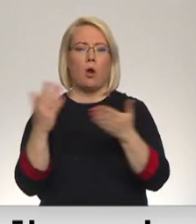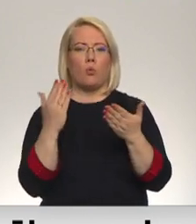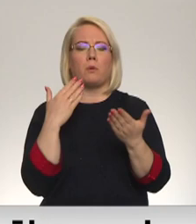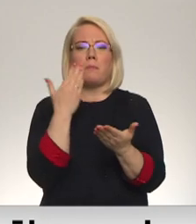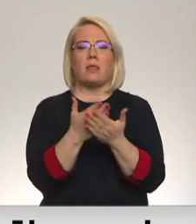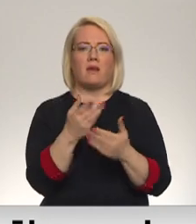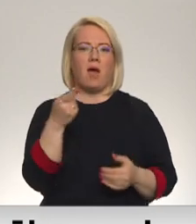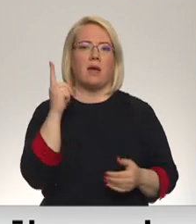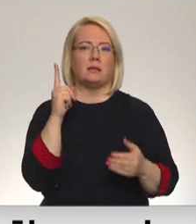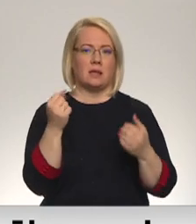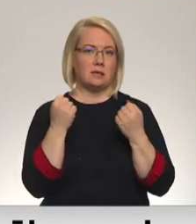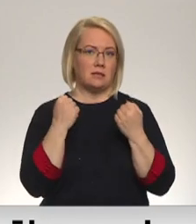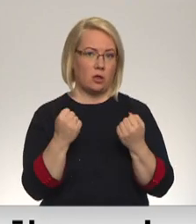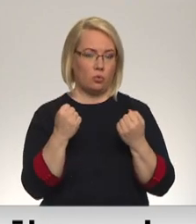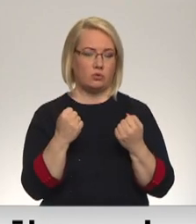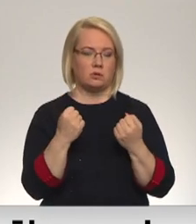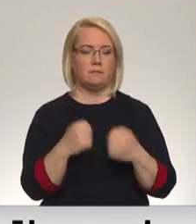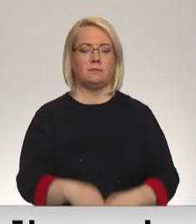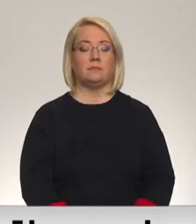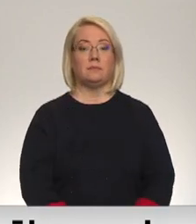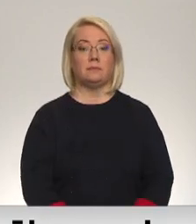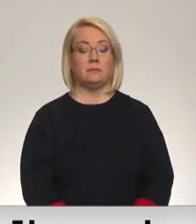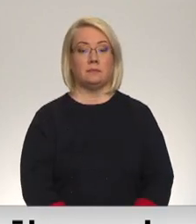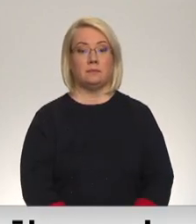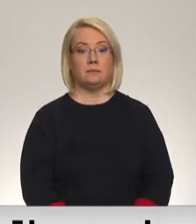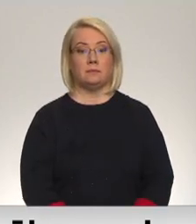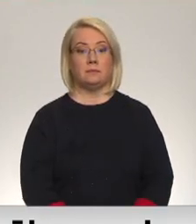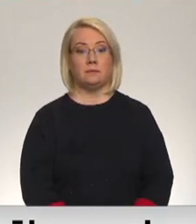piedāvāts aizlaiktais saturas. Vairāk stāstumā daru līcīte.